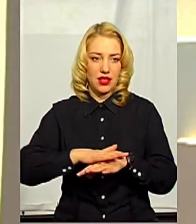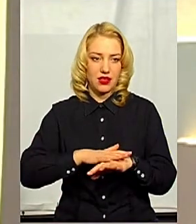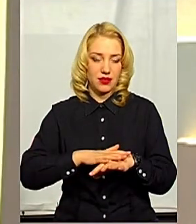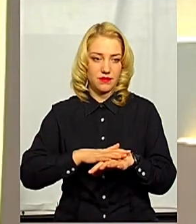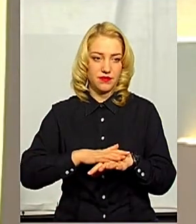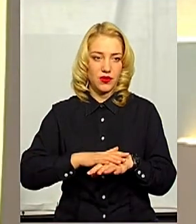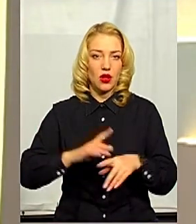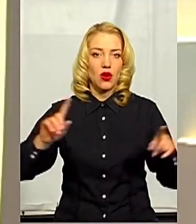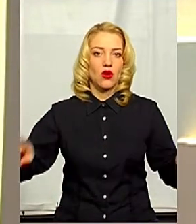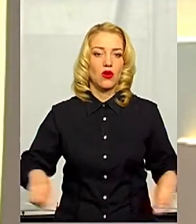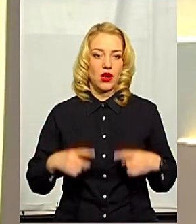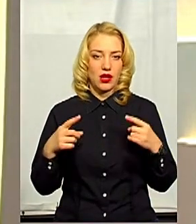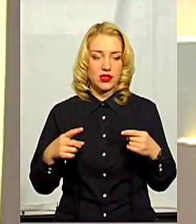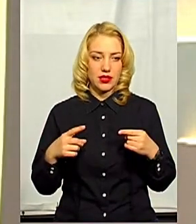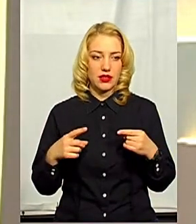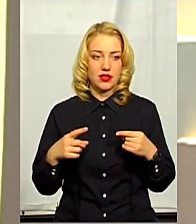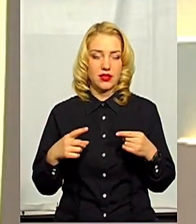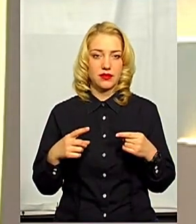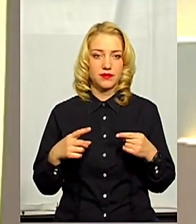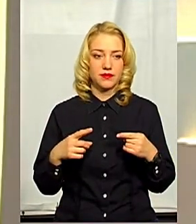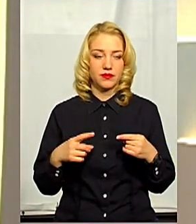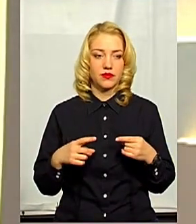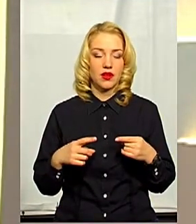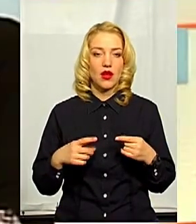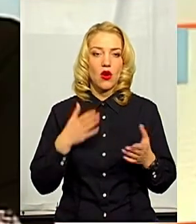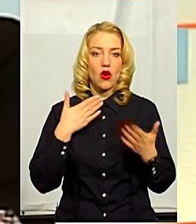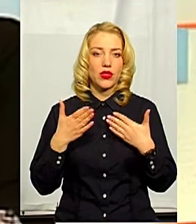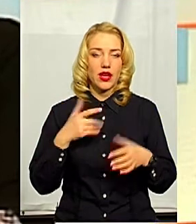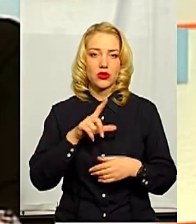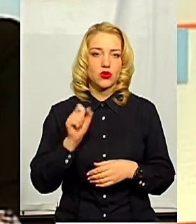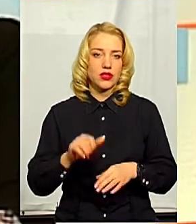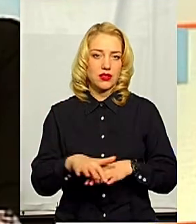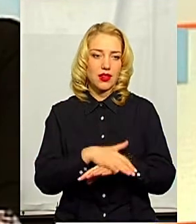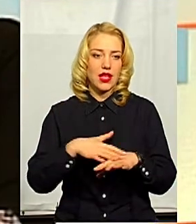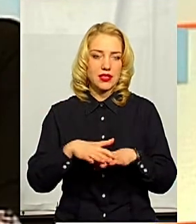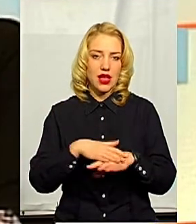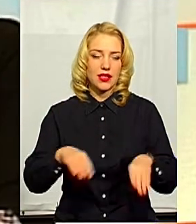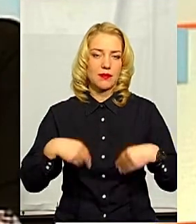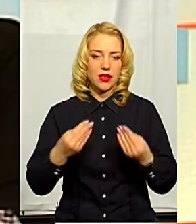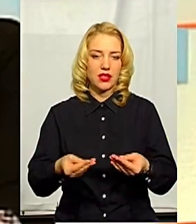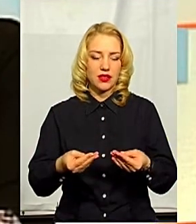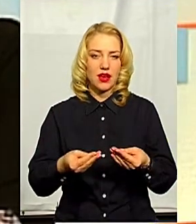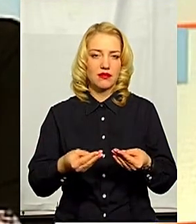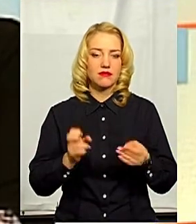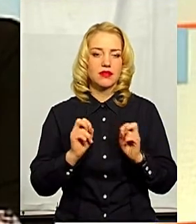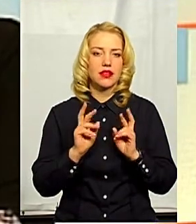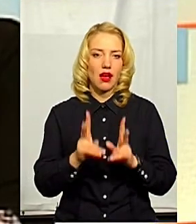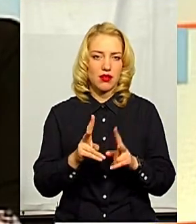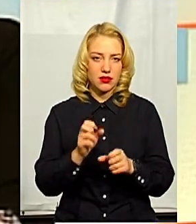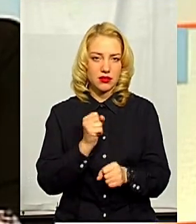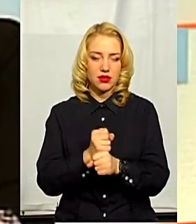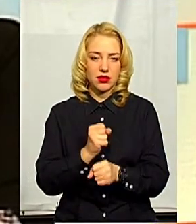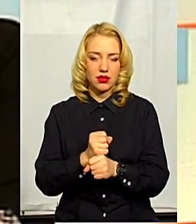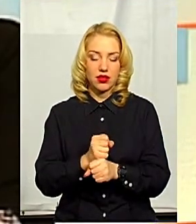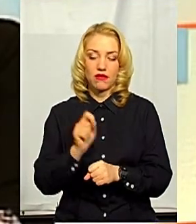організації, контакту з населенням, надання алгоритму дій, як діяти